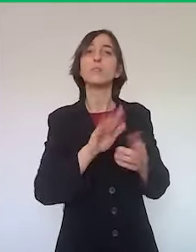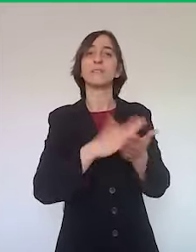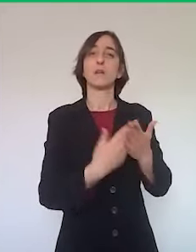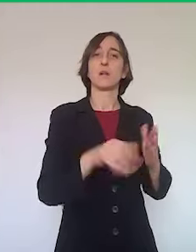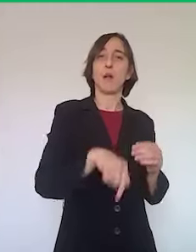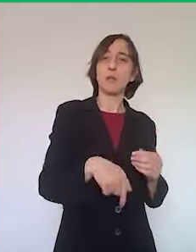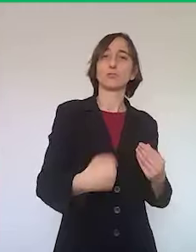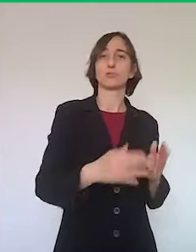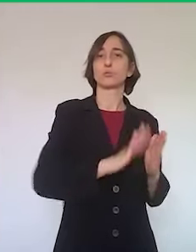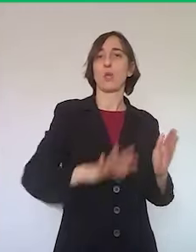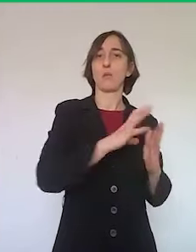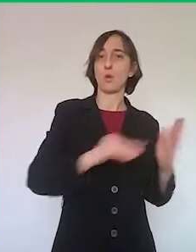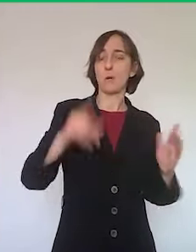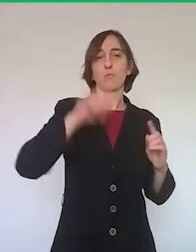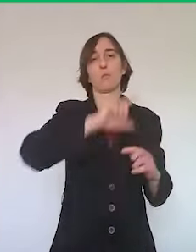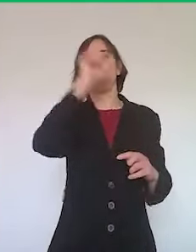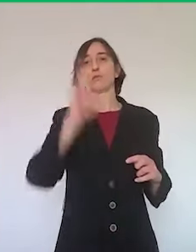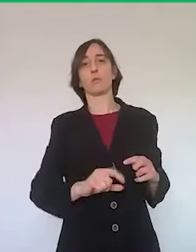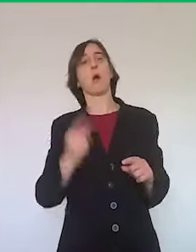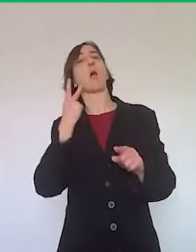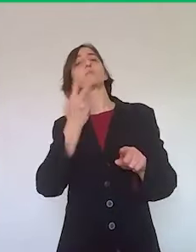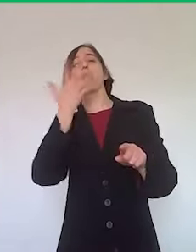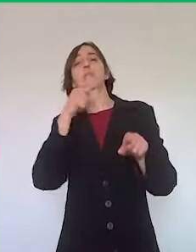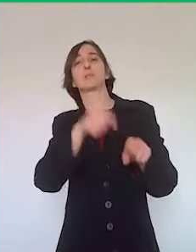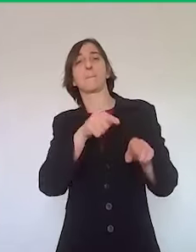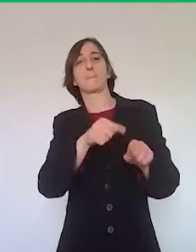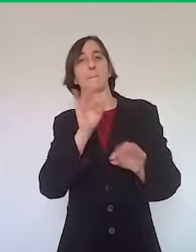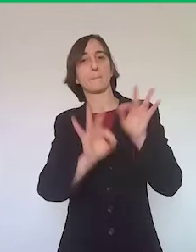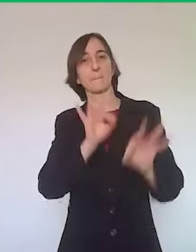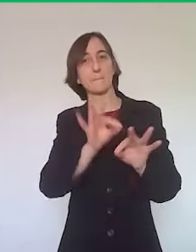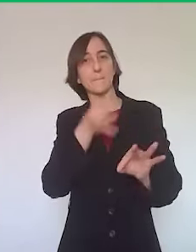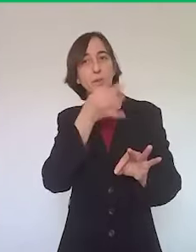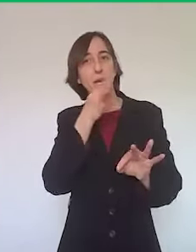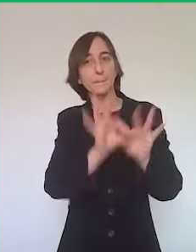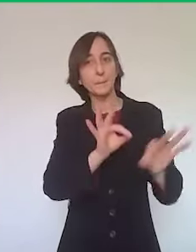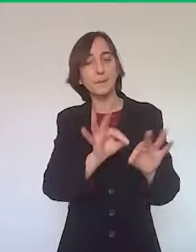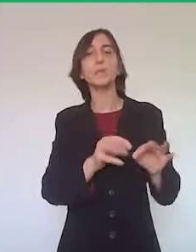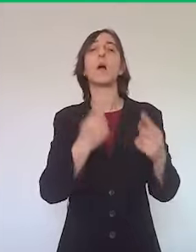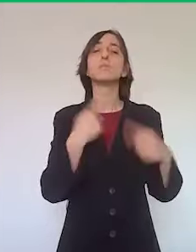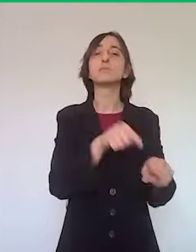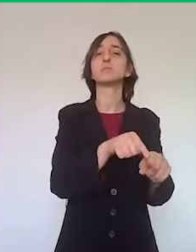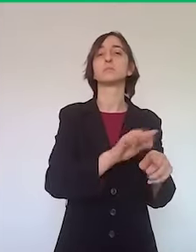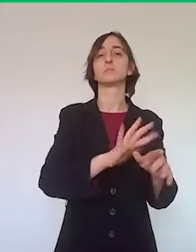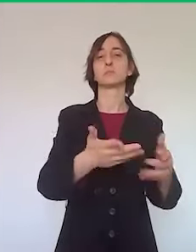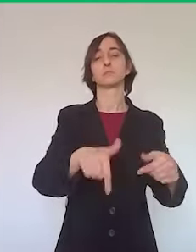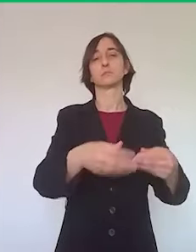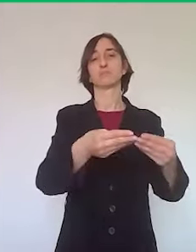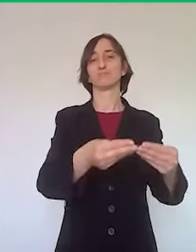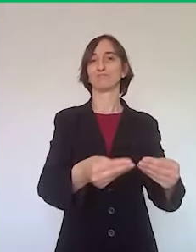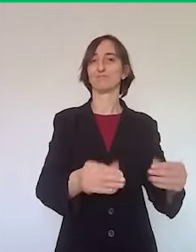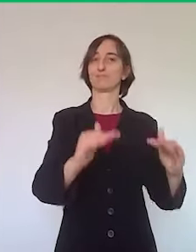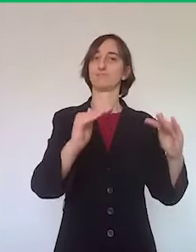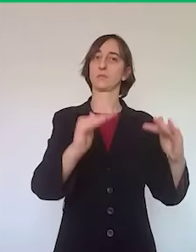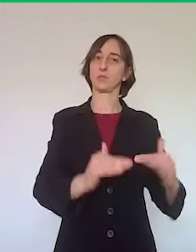nazionale anche, quel Comune oggi ha dati in linea con tutto il resto della Regione e noi siamo nelle condizioni di dire che non solo per